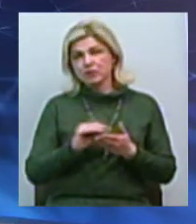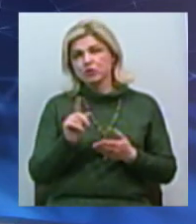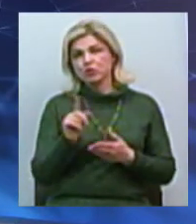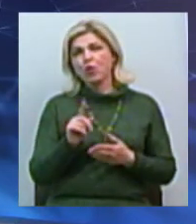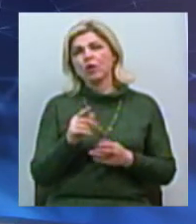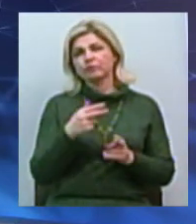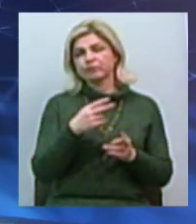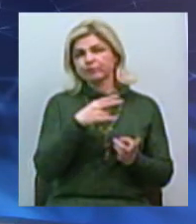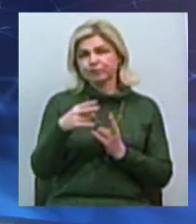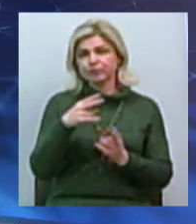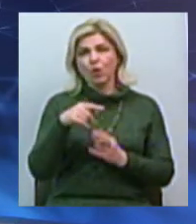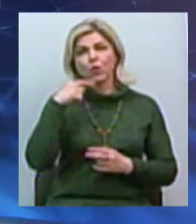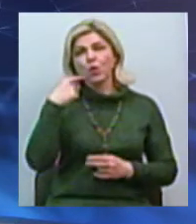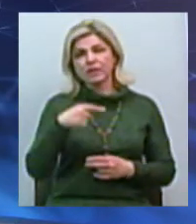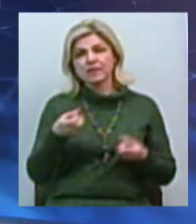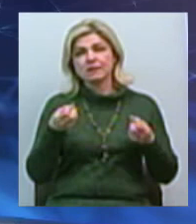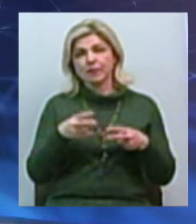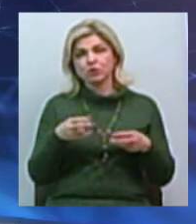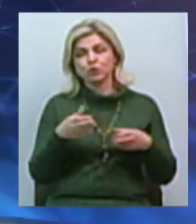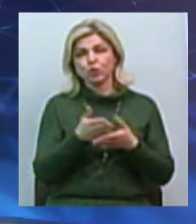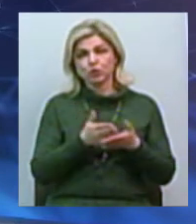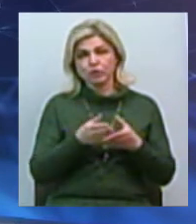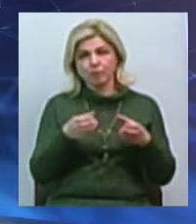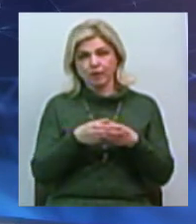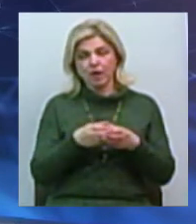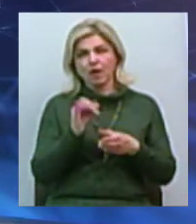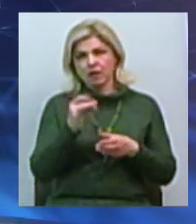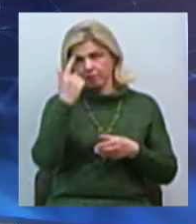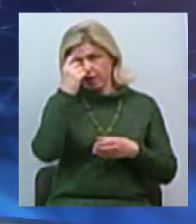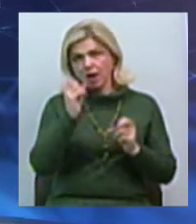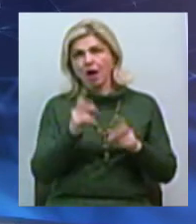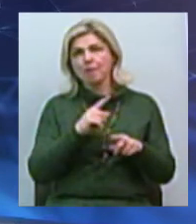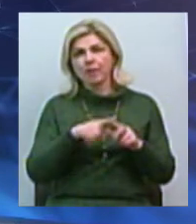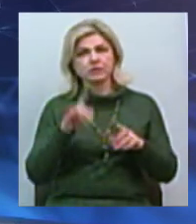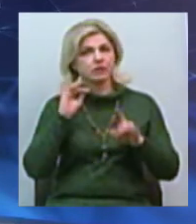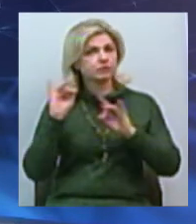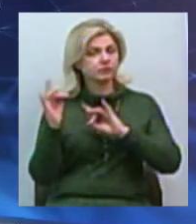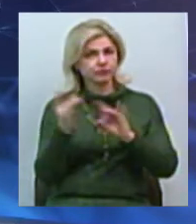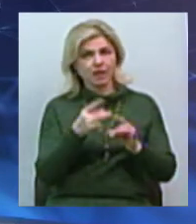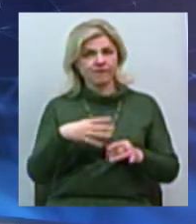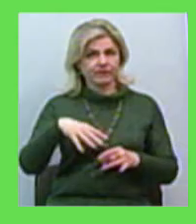Та розповів про те, як швидко поширилась інформація про арешт майна заводу в усіх напрямках.